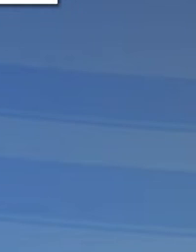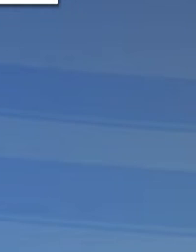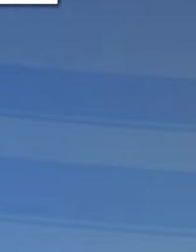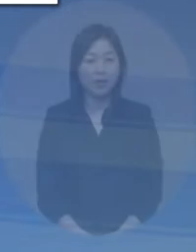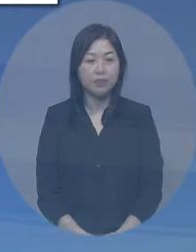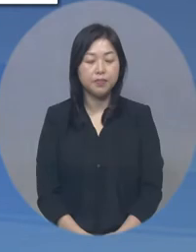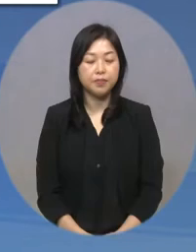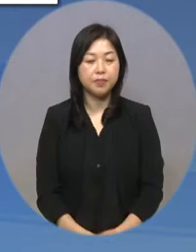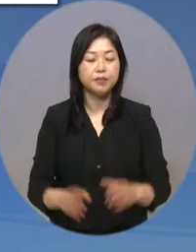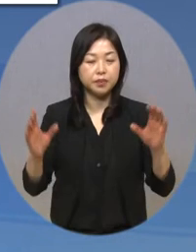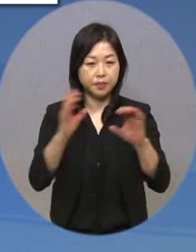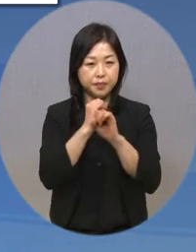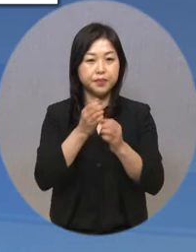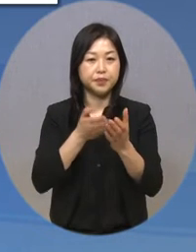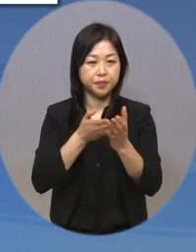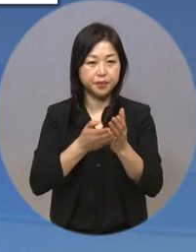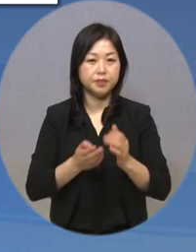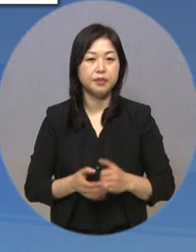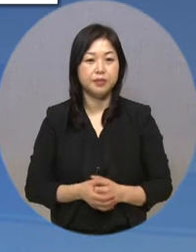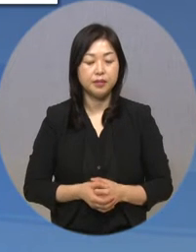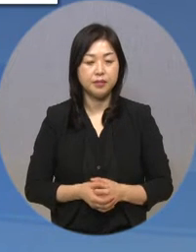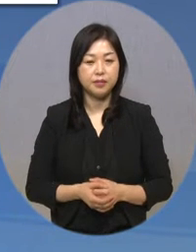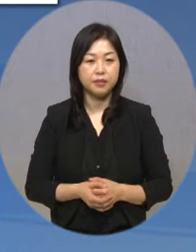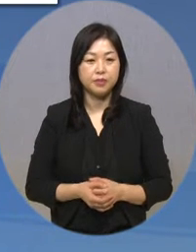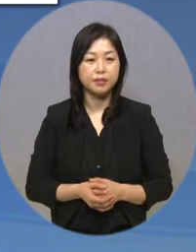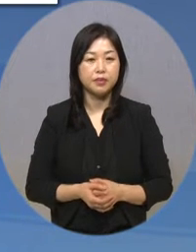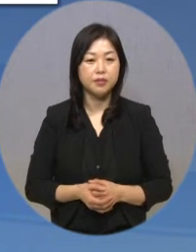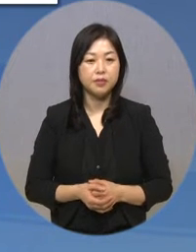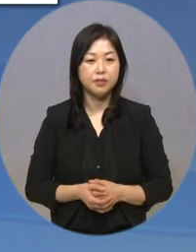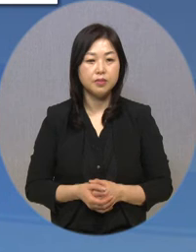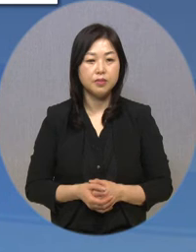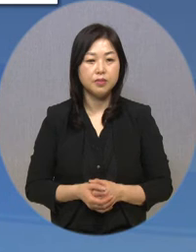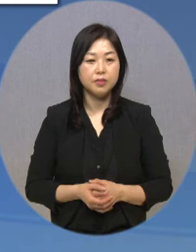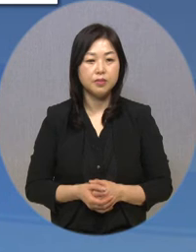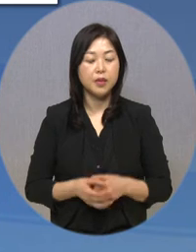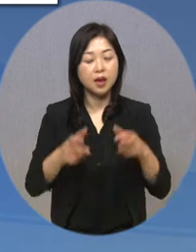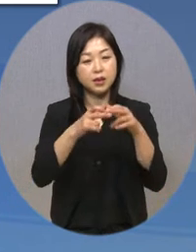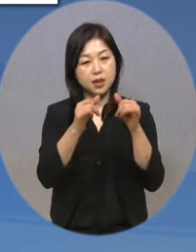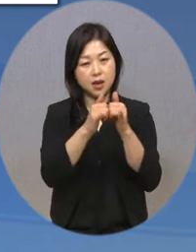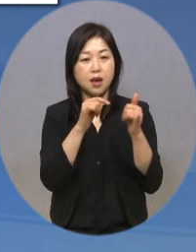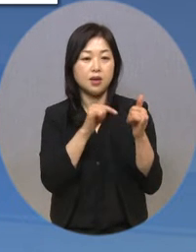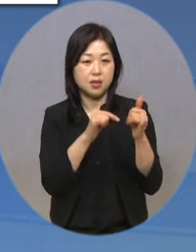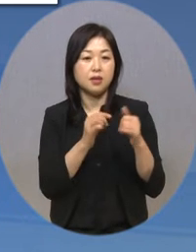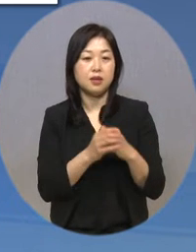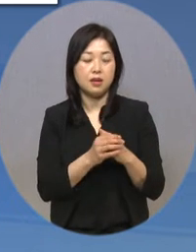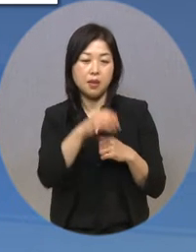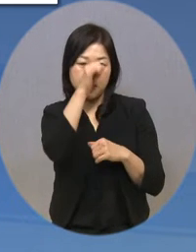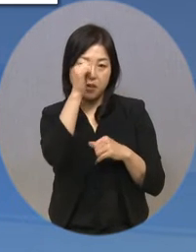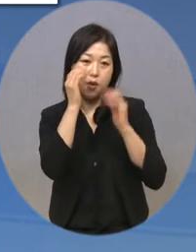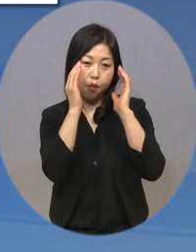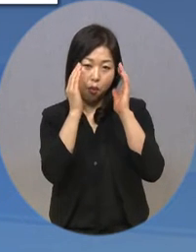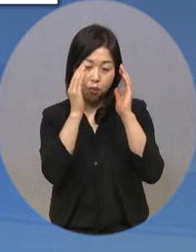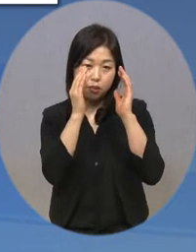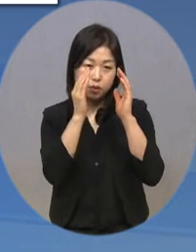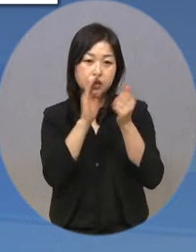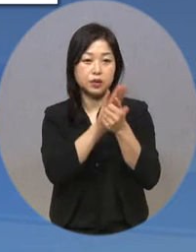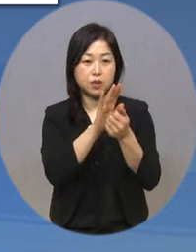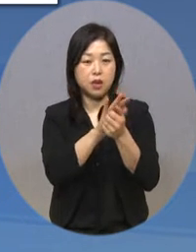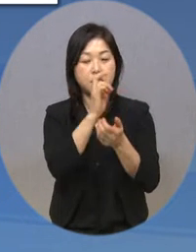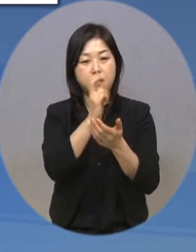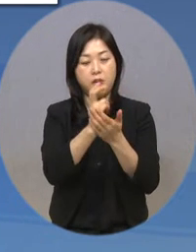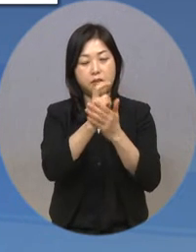이어서 간추린 뉴스 전해드립니다. 장애인 당사자의 평생교육을 보장하는 법안 제정이